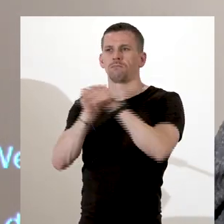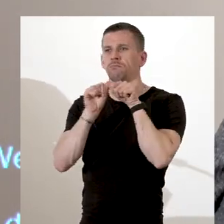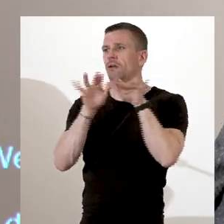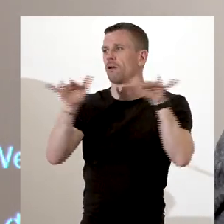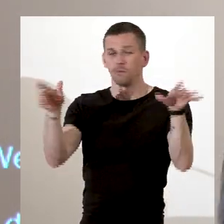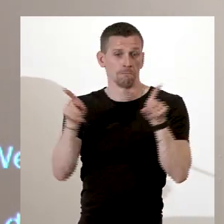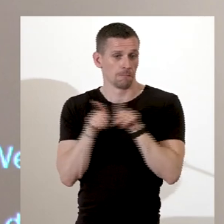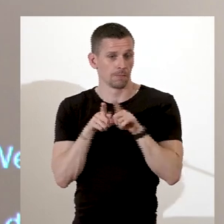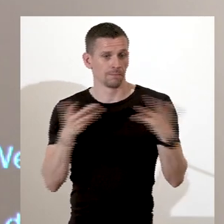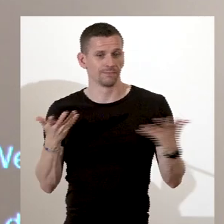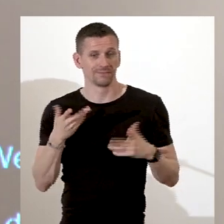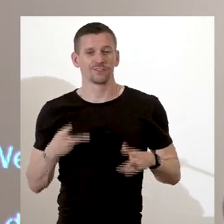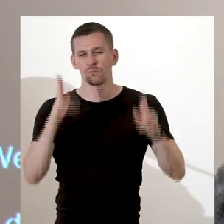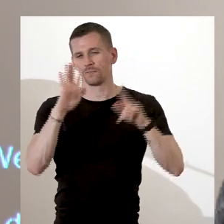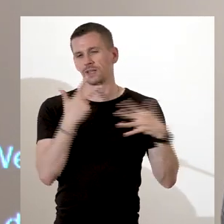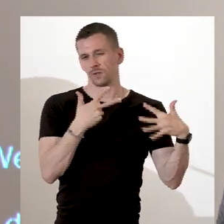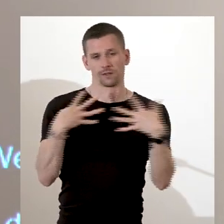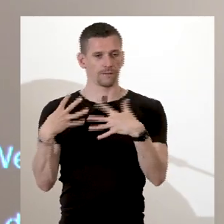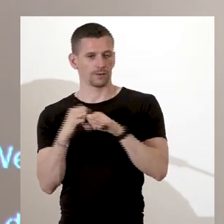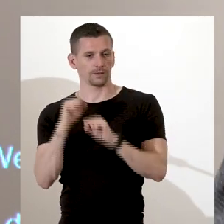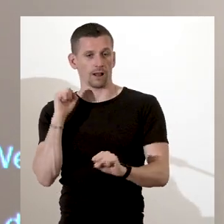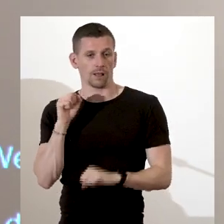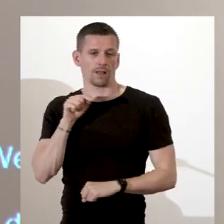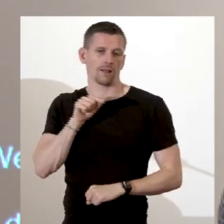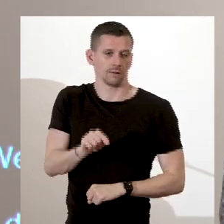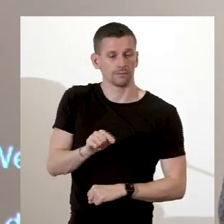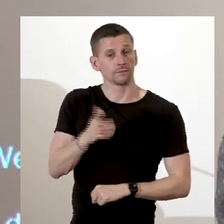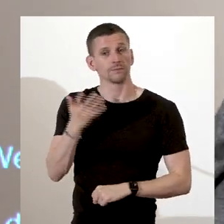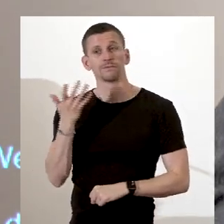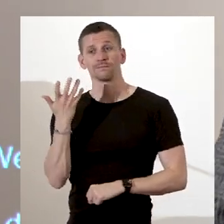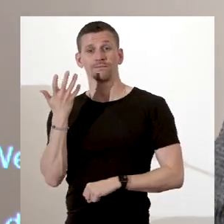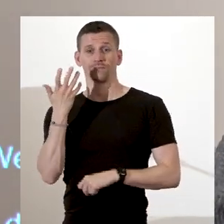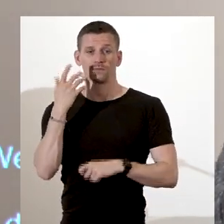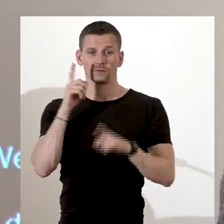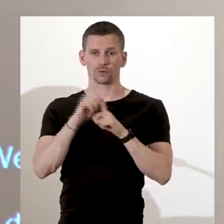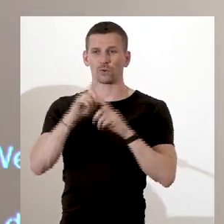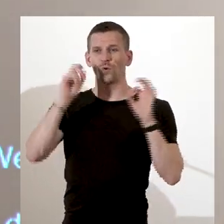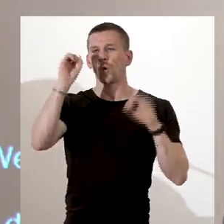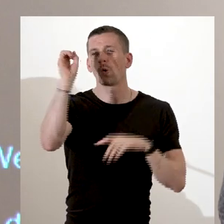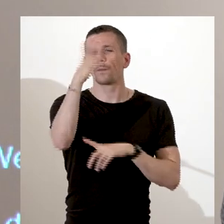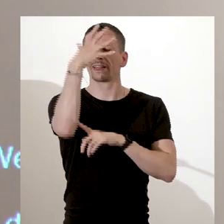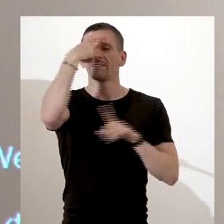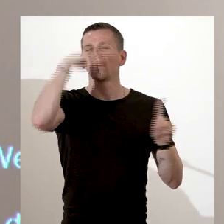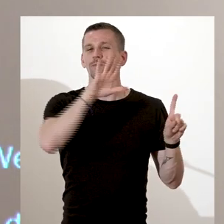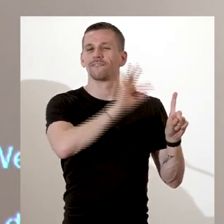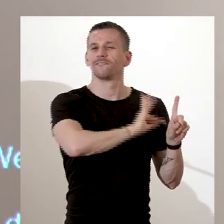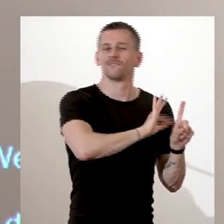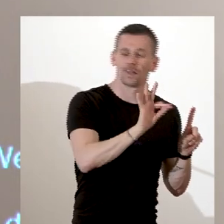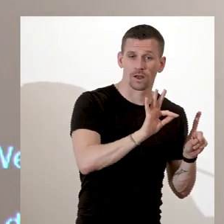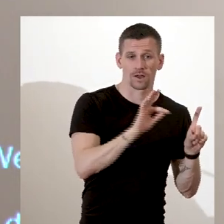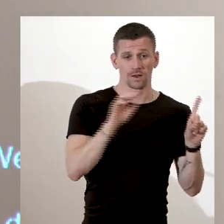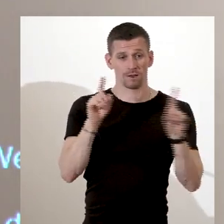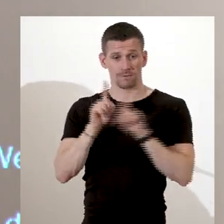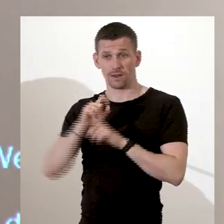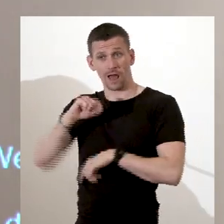des lumières, bien évidemment, et pas forcément les lumières françaises, les lumières écossaises. Et dans les lumières écossaises, il y a des raisons, bien évidemment, mais c'est aussi le siècle du